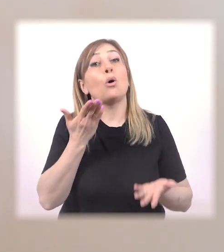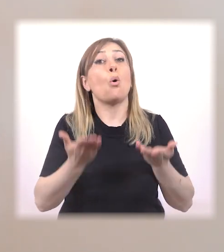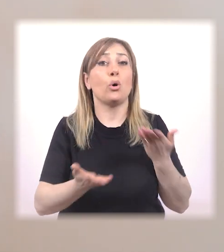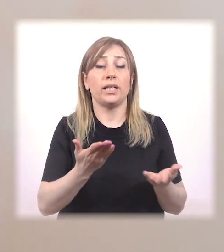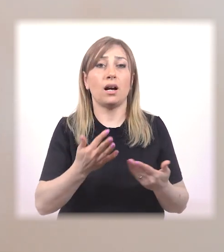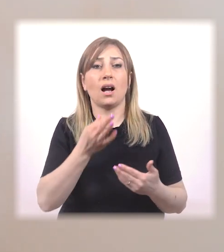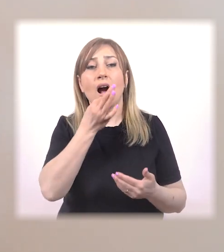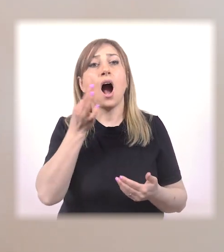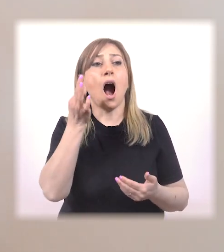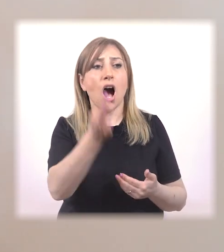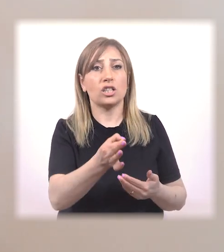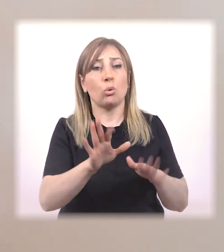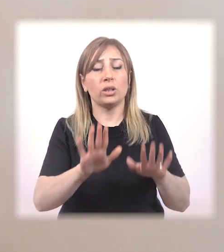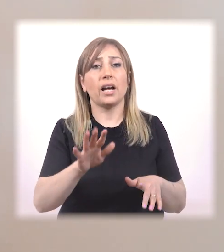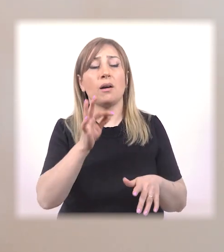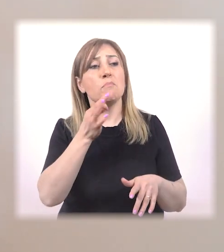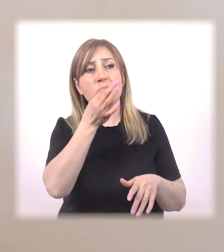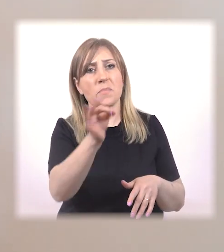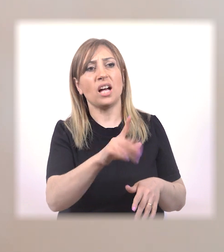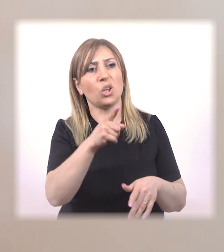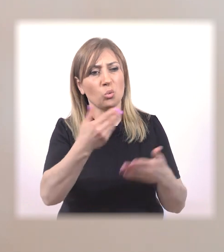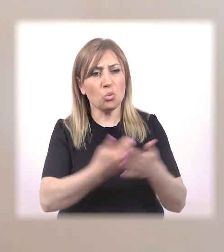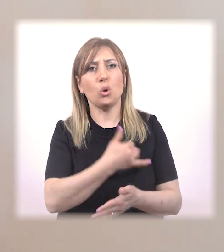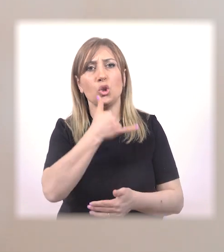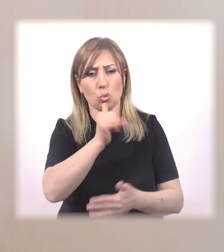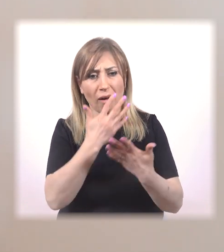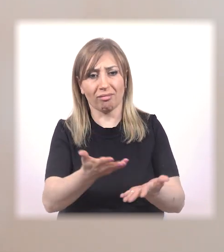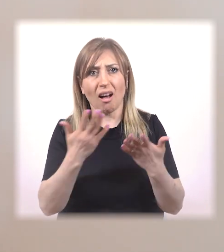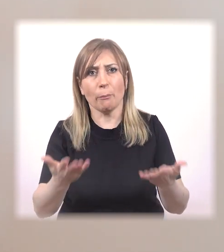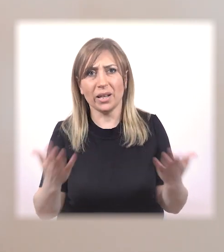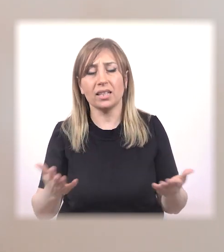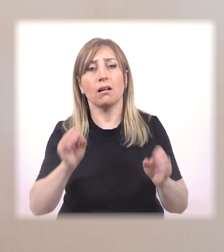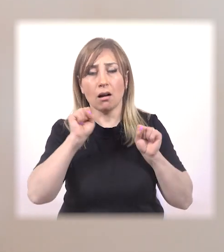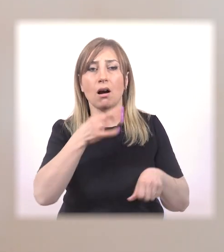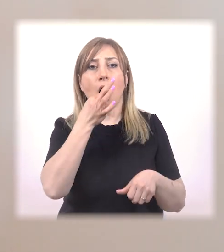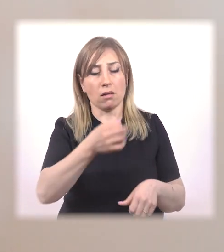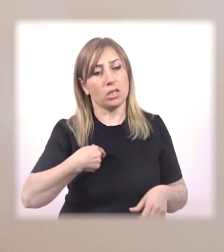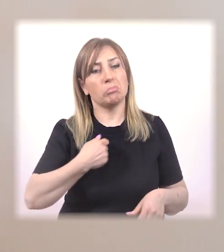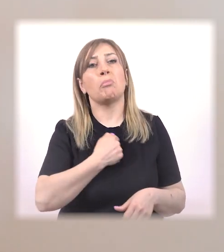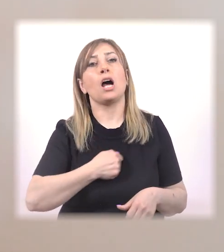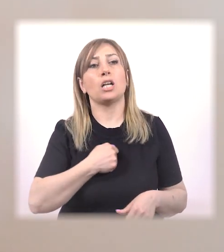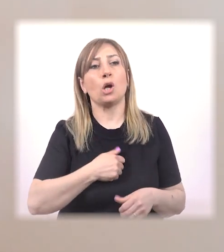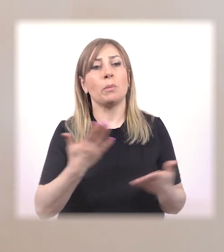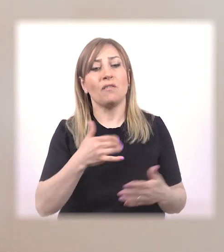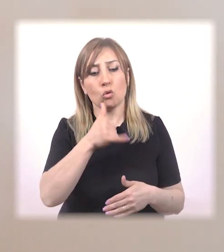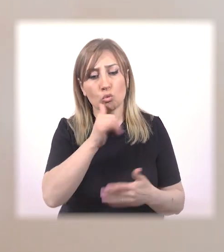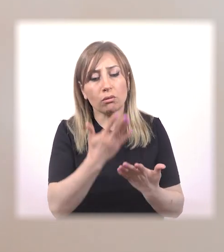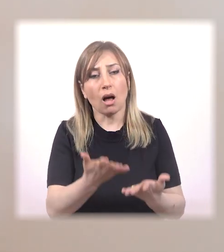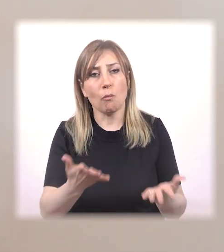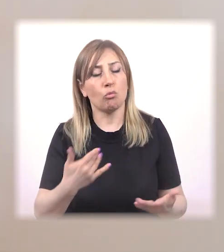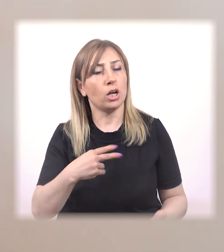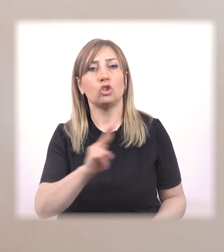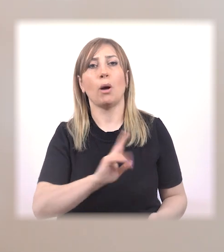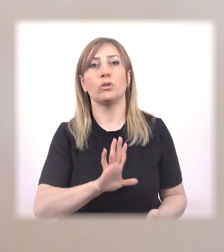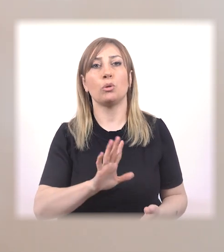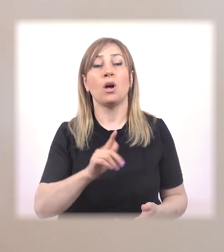Ըրինակ, ասելու պոխարեն, դու նորից ջուրը թապել ես գետնին, կարող եք ասել, ես բարկանում եմ, երբ ջուրը գետնին